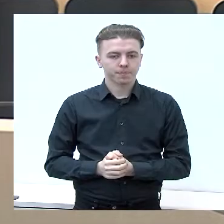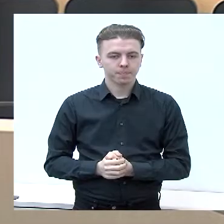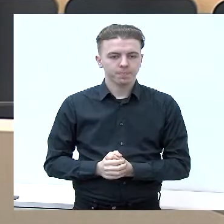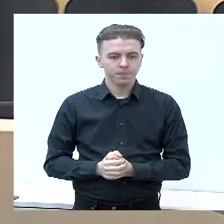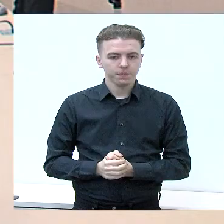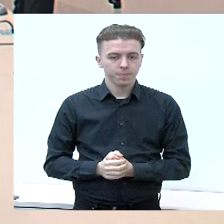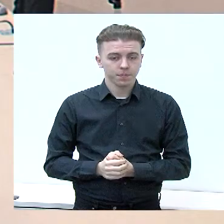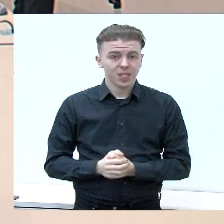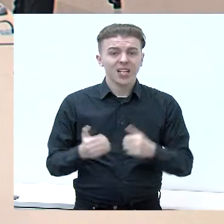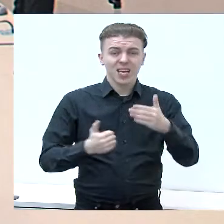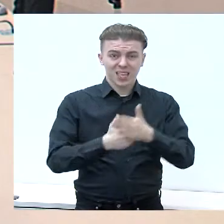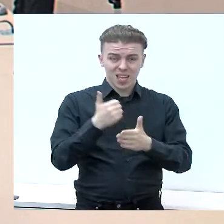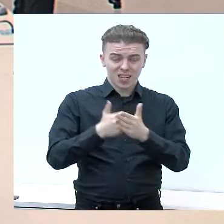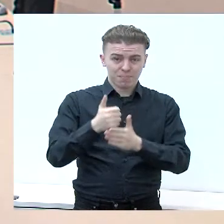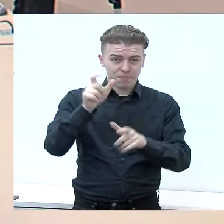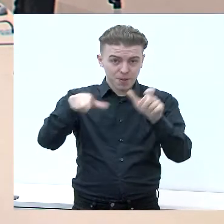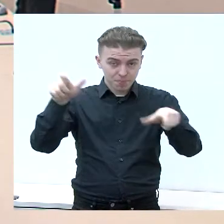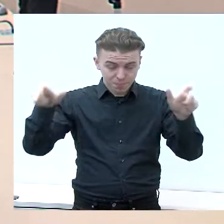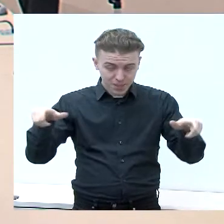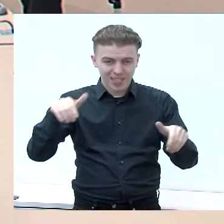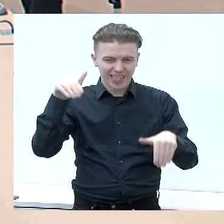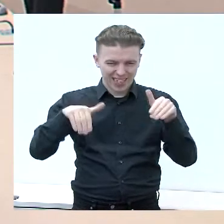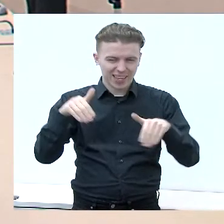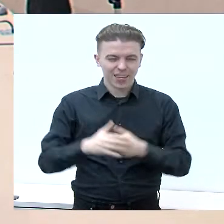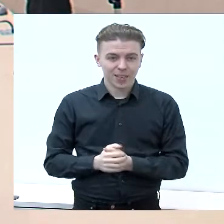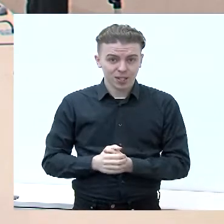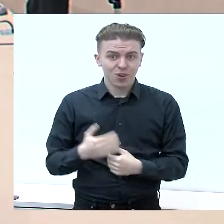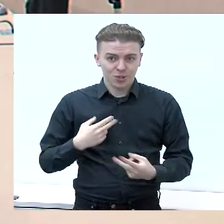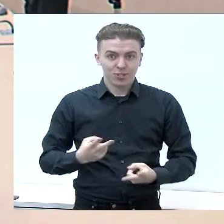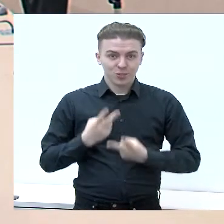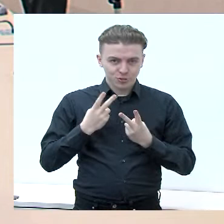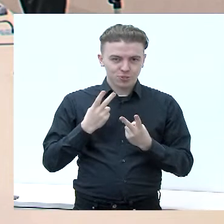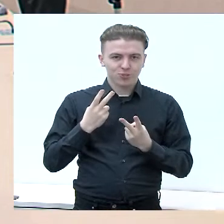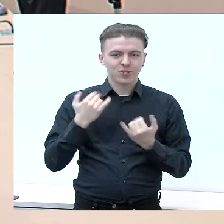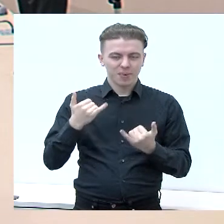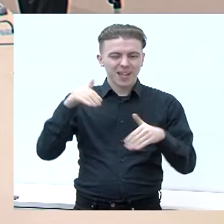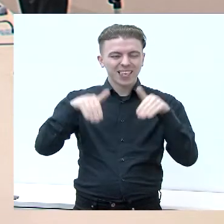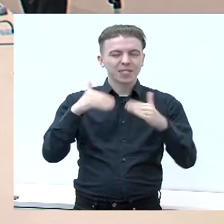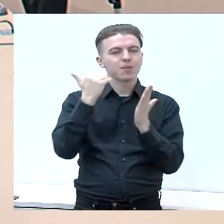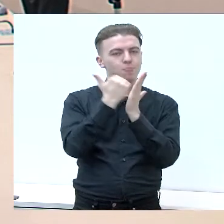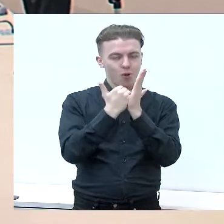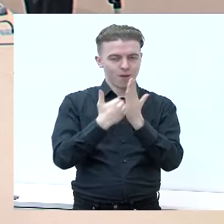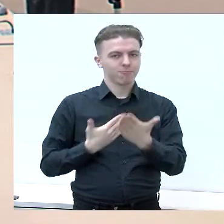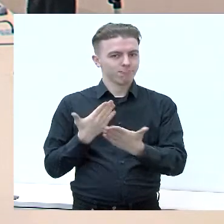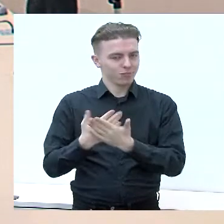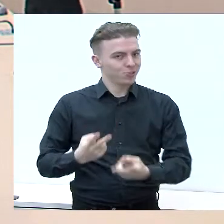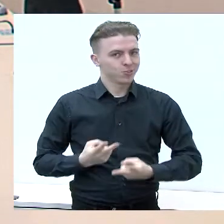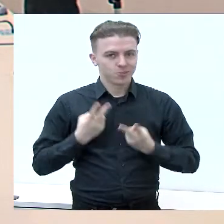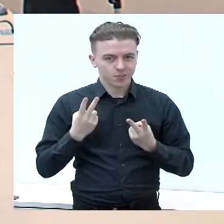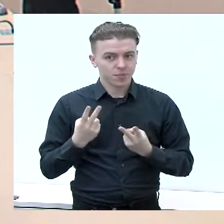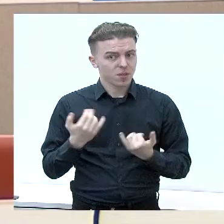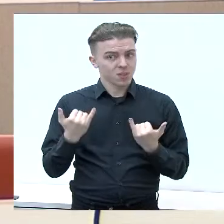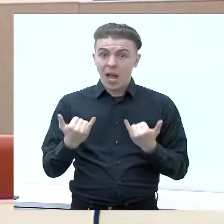Gerbimi rinkėjai, man šiandieną džiugu pristatyti darbo partijos klavarius kyriaus rinkiminę programą. Atejo laikas ne